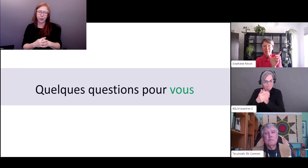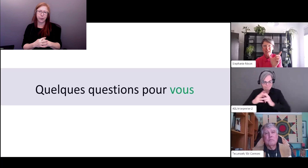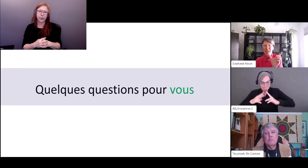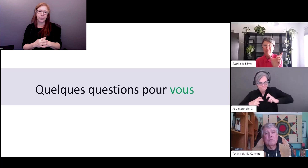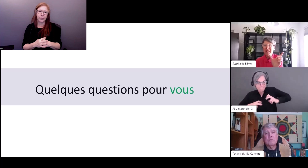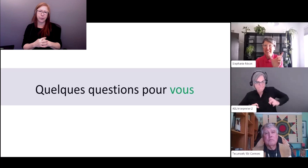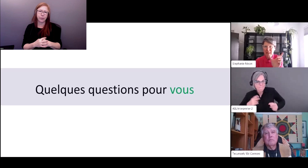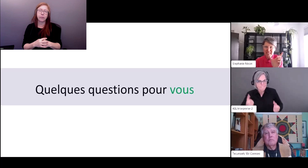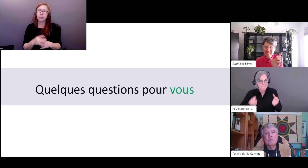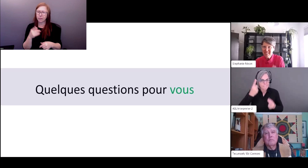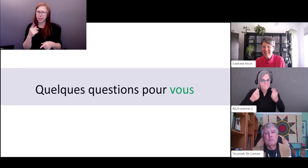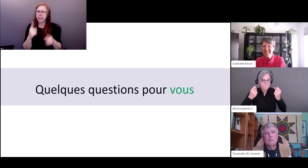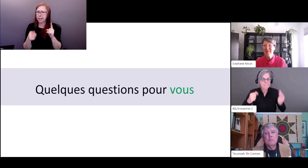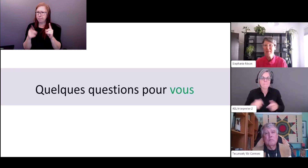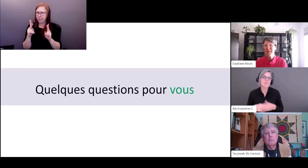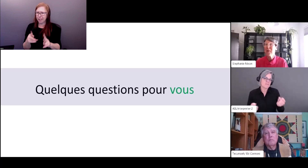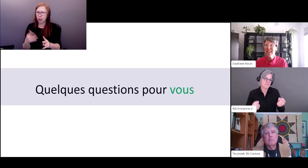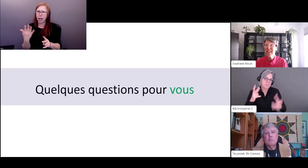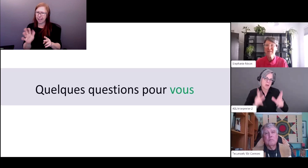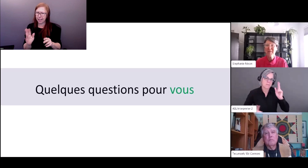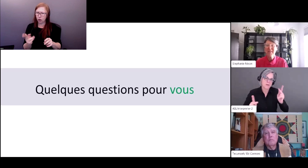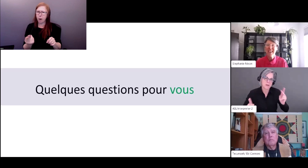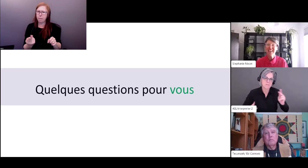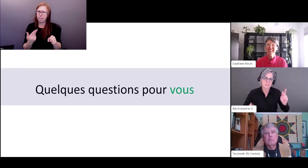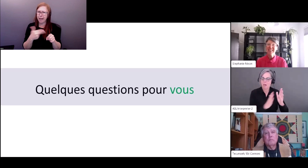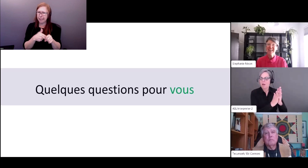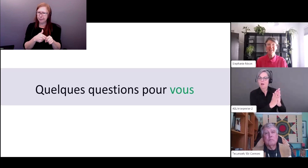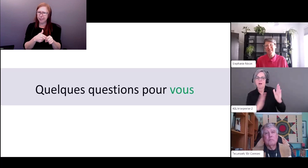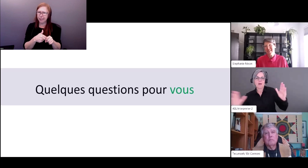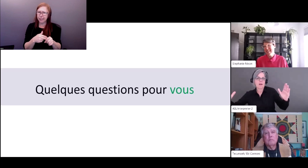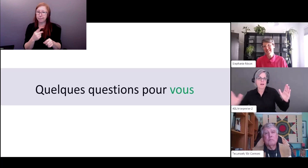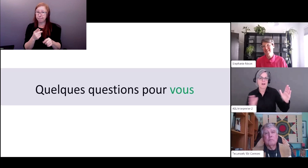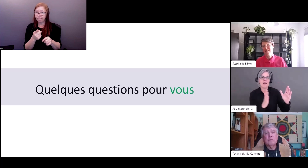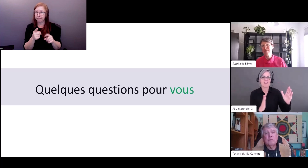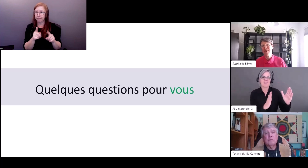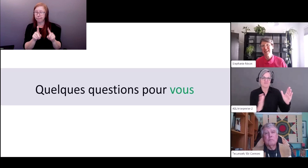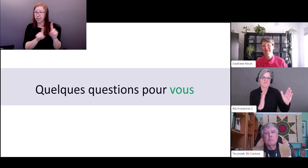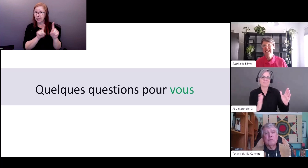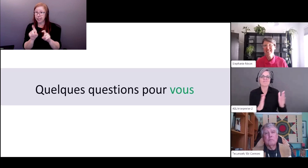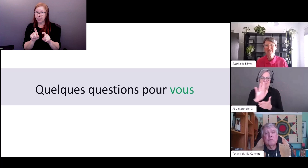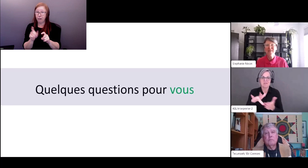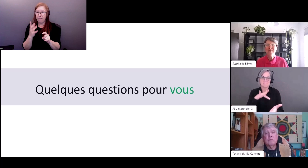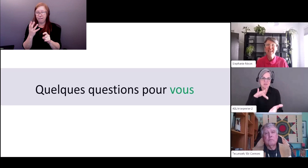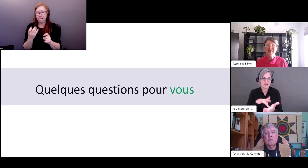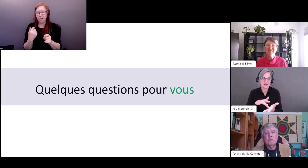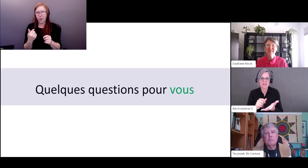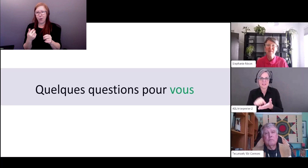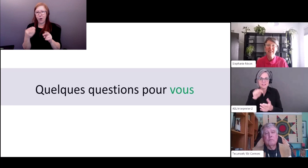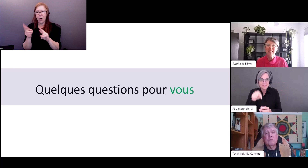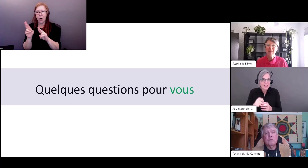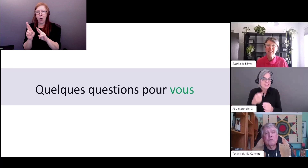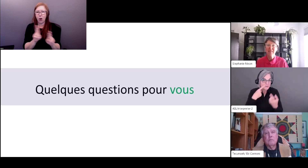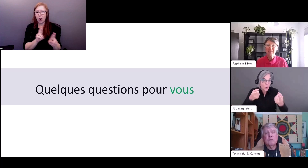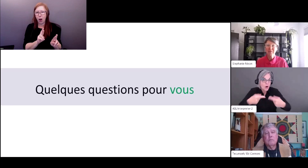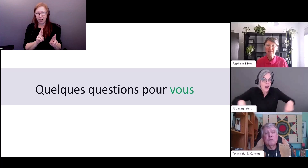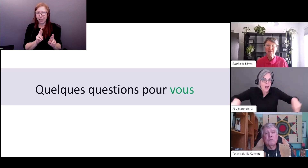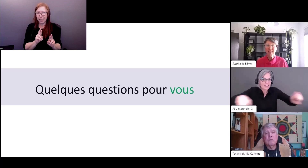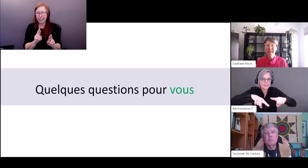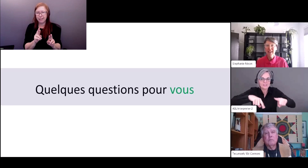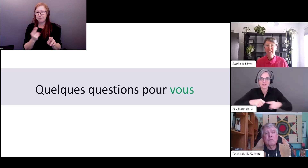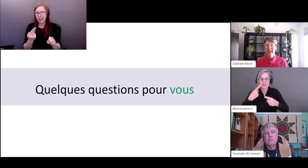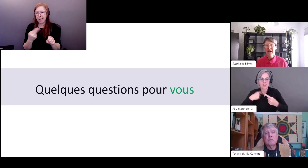avec nous aujourd'hui et la majorité d'entre nous sont au milieu du voyage